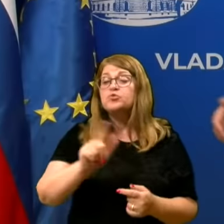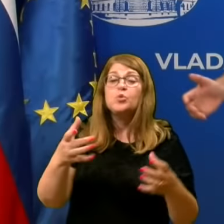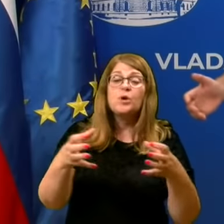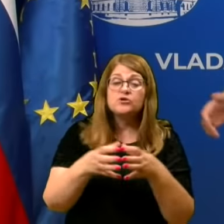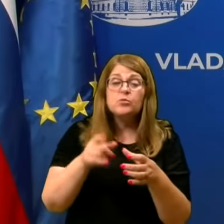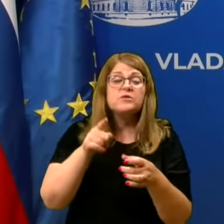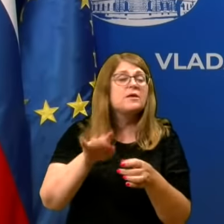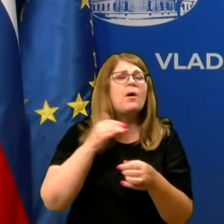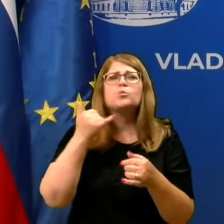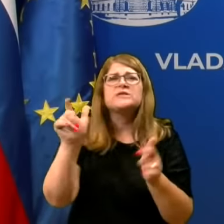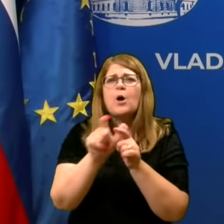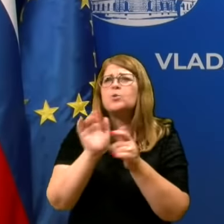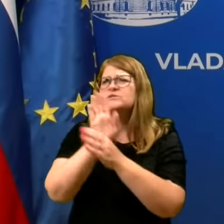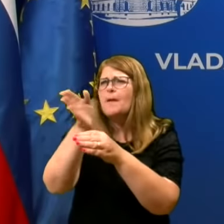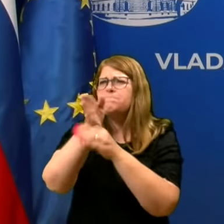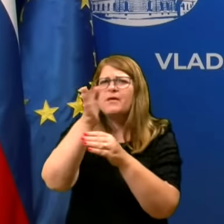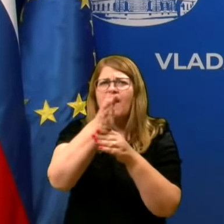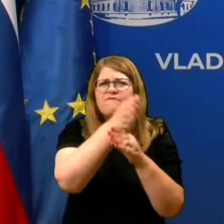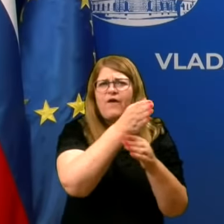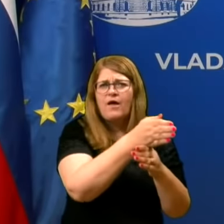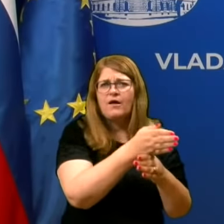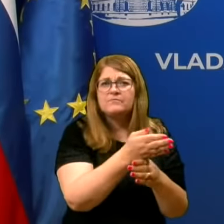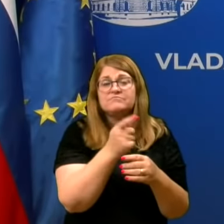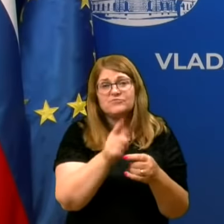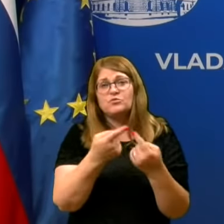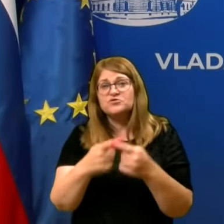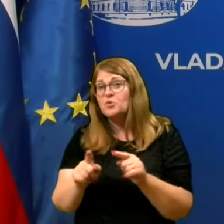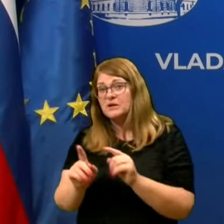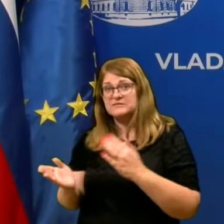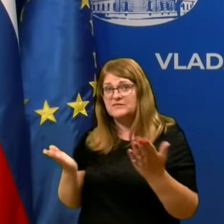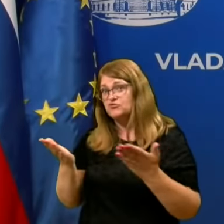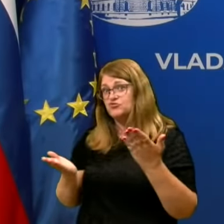postavi na pota, ne? je pa druga zgodba potem, ne?